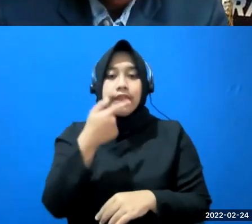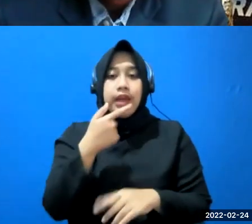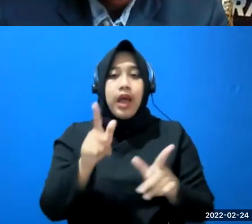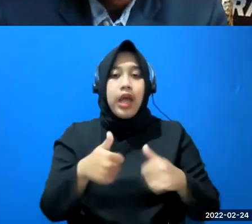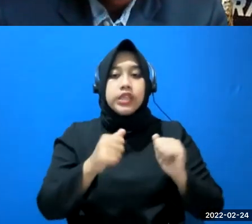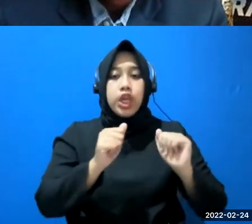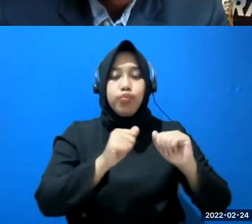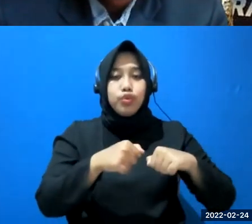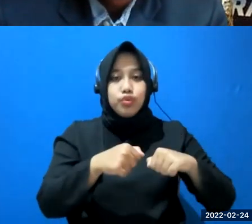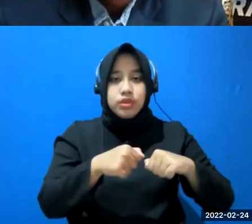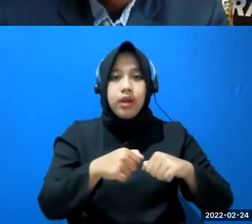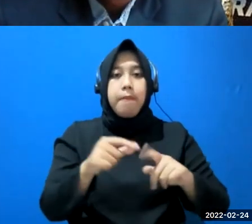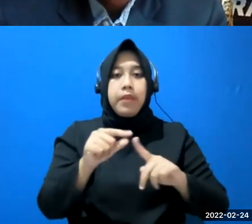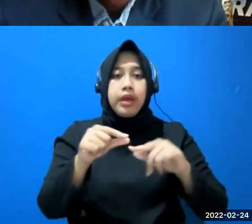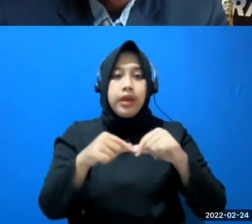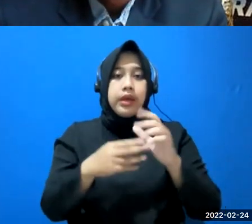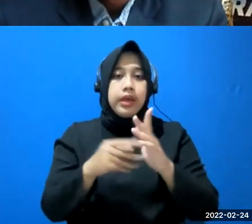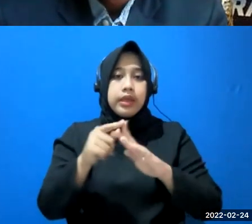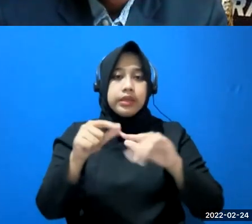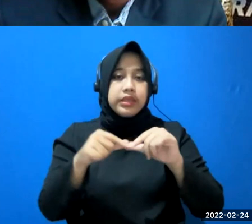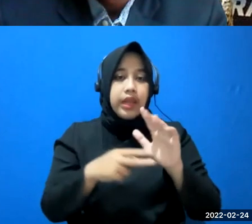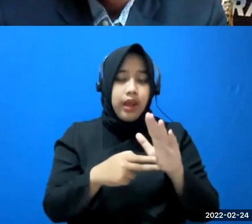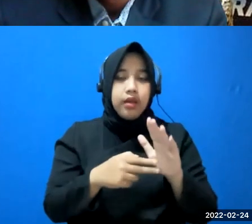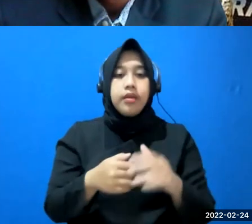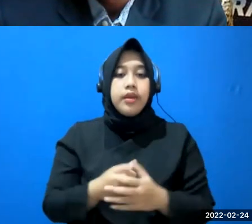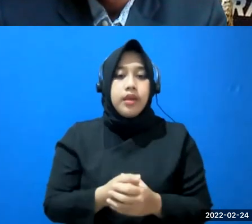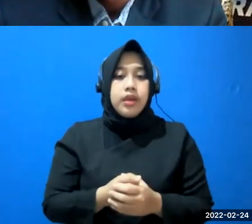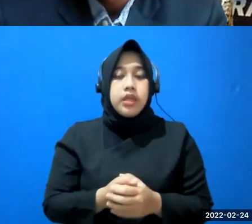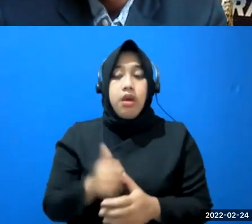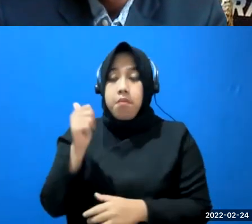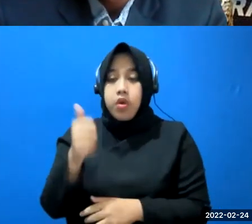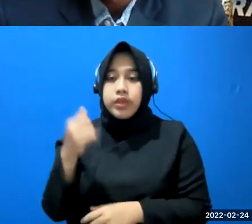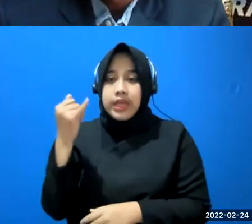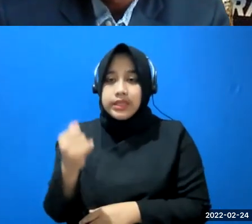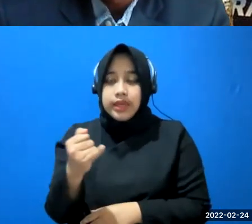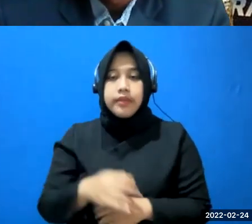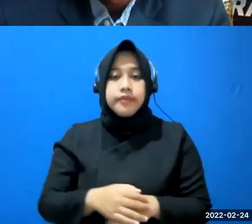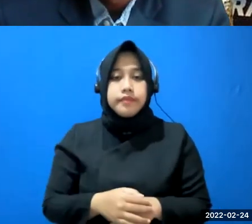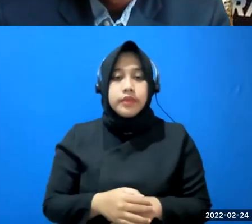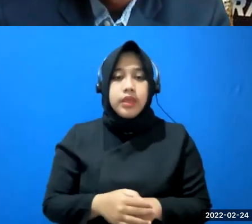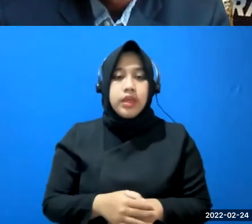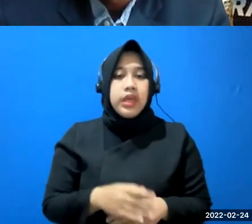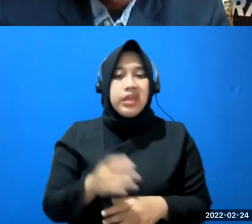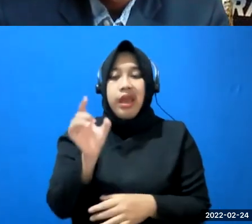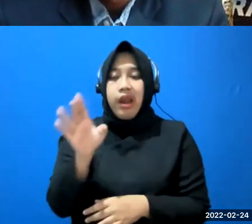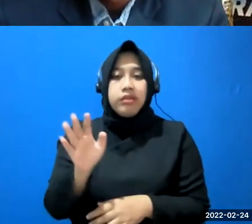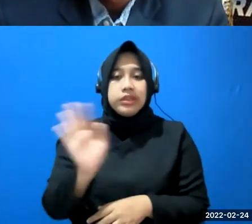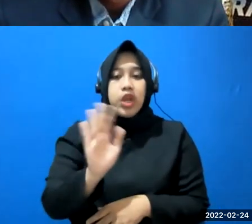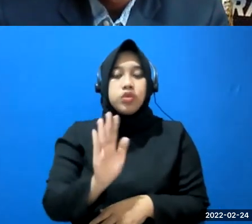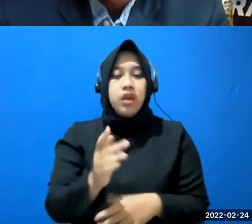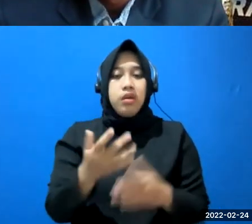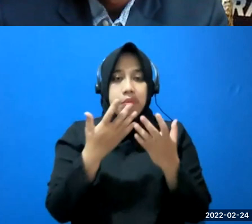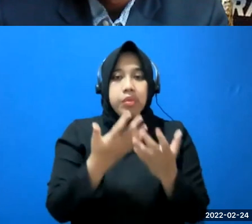mahkamah yang bagus dan yang jelek dua-duanya kalau yang rata-ratain gak usah menemuinin beban aja itu aja